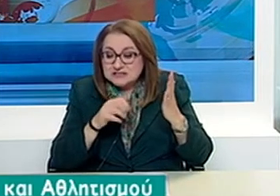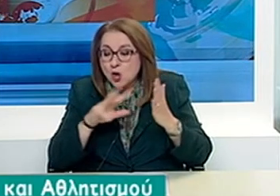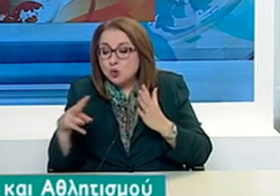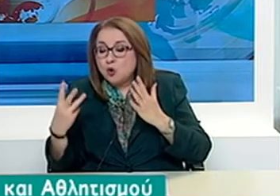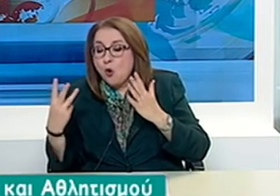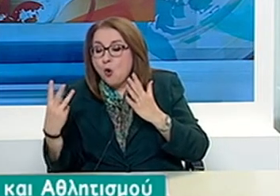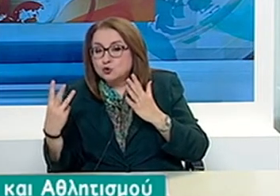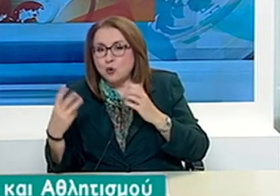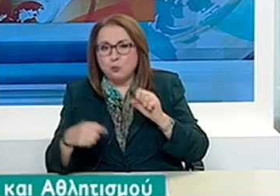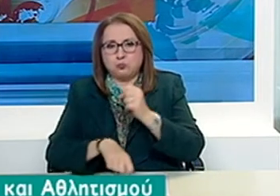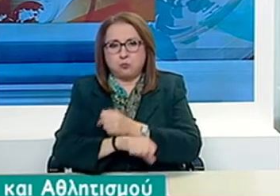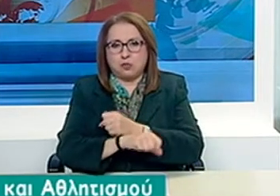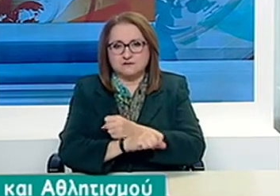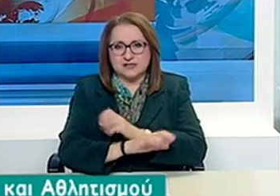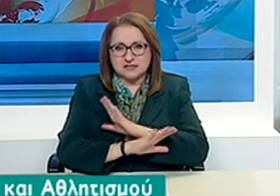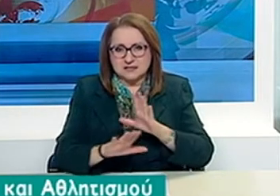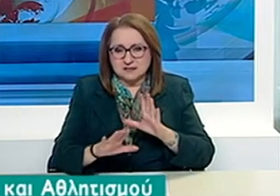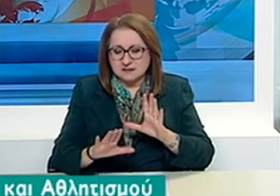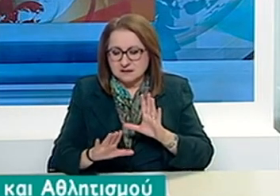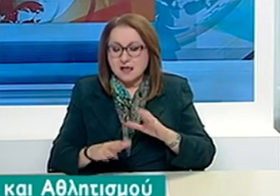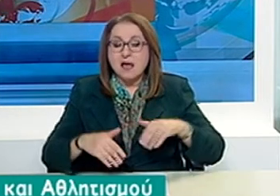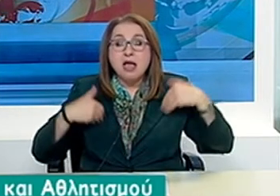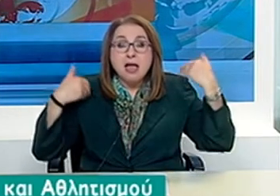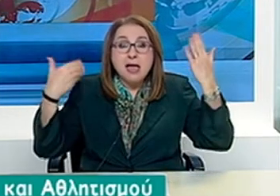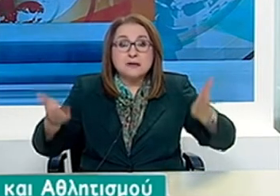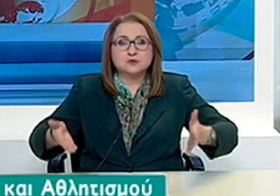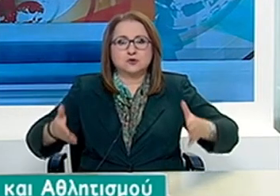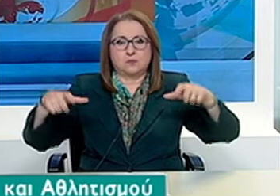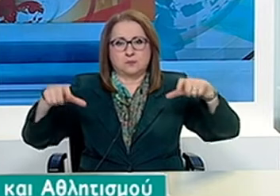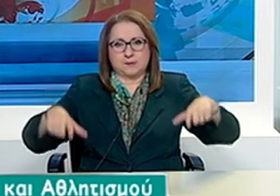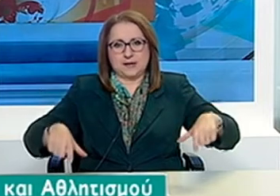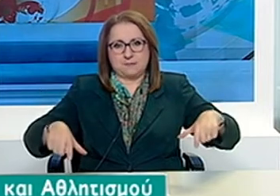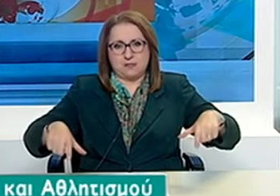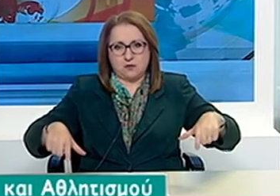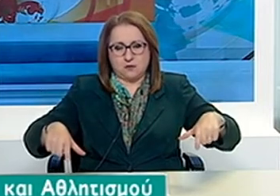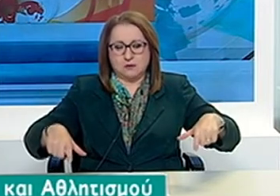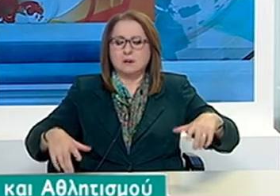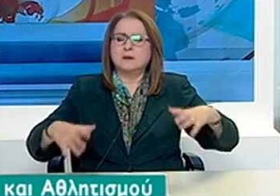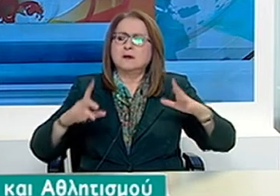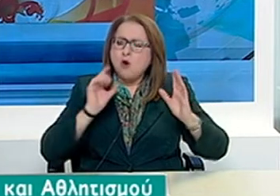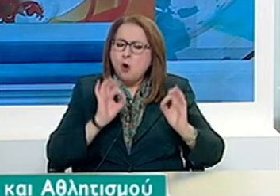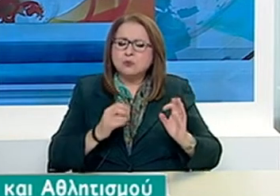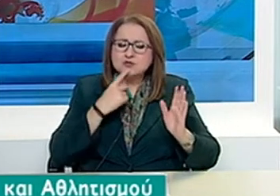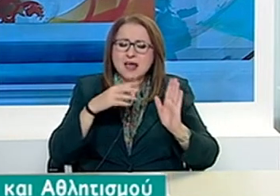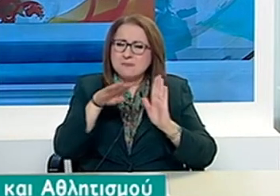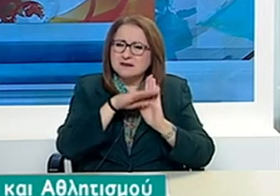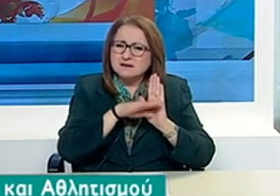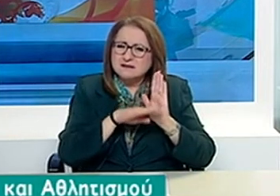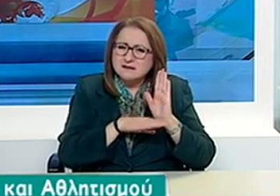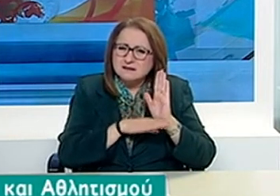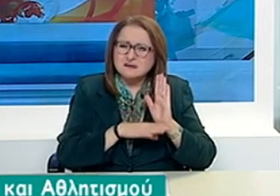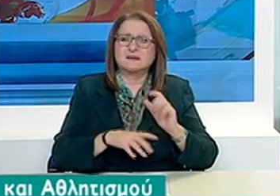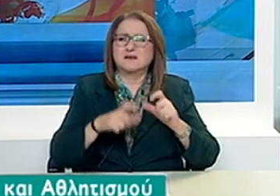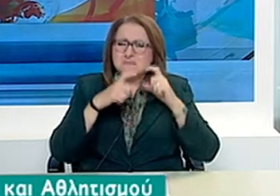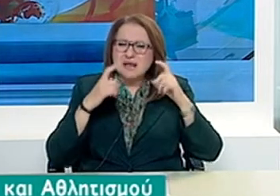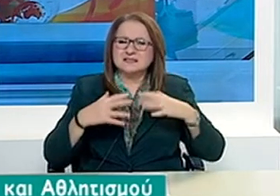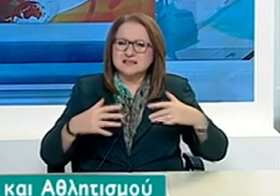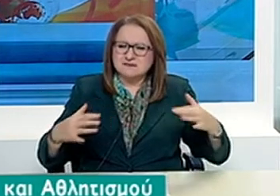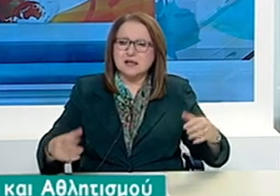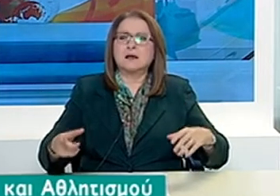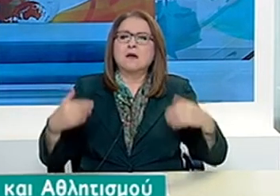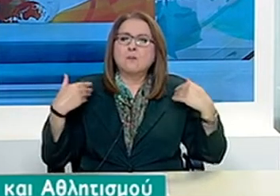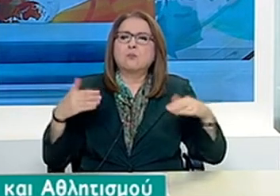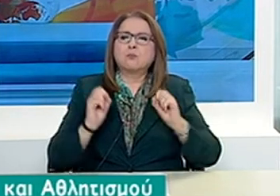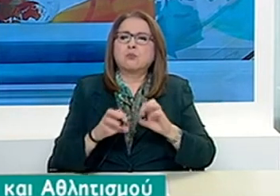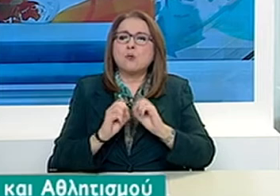αθλητών, πάντοτε σε ανοιχτά γήπεδα, με ειδικά υγειονομικά πρωτόκουλα, βασισμένα και στα διεθνή δεδομένα.